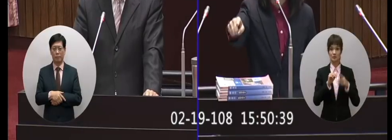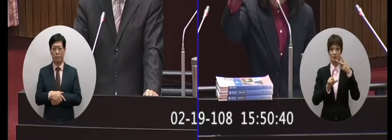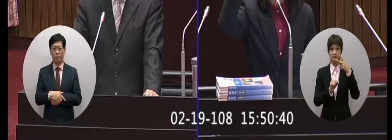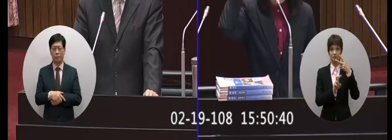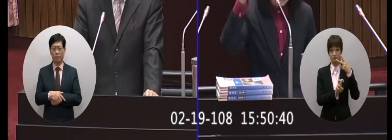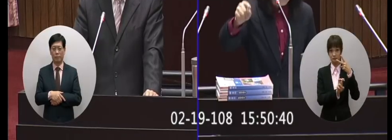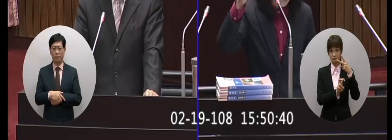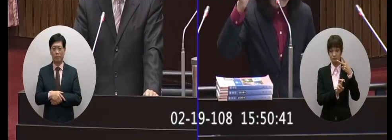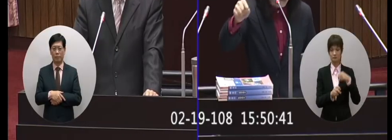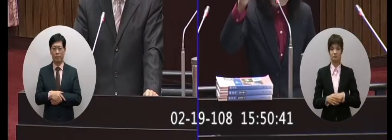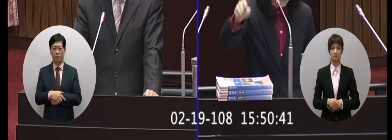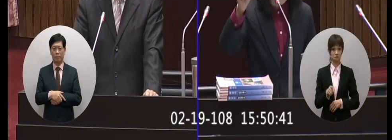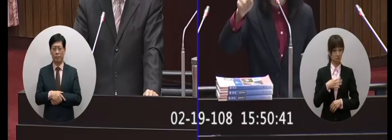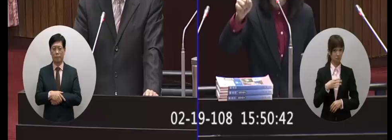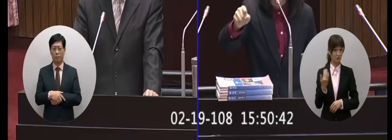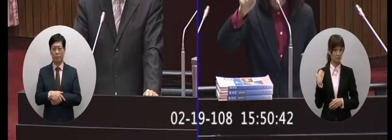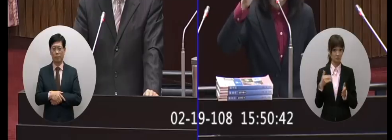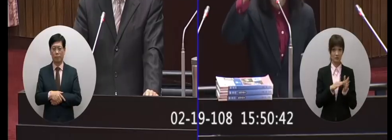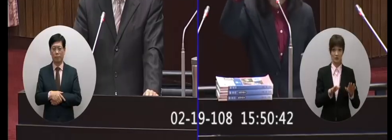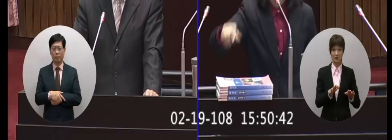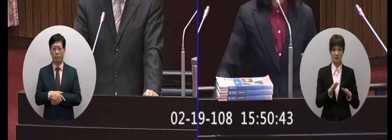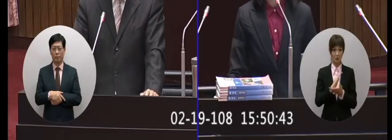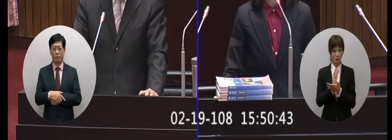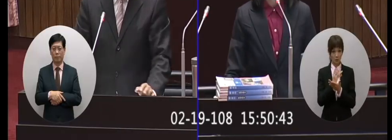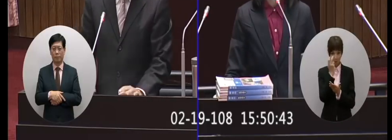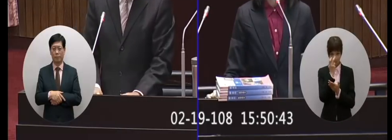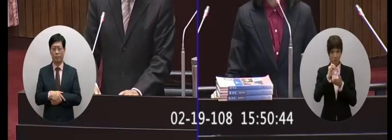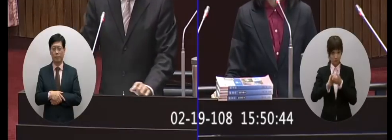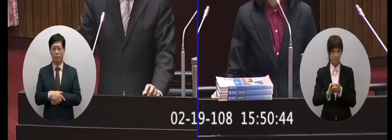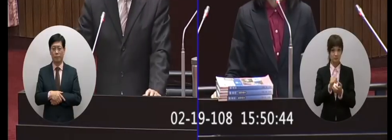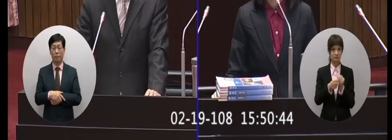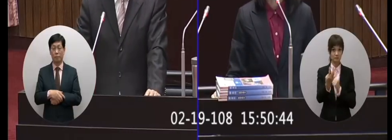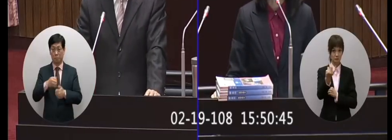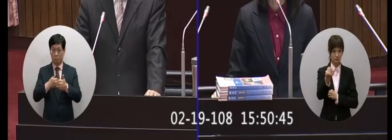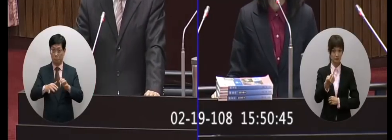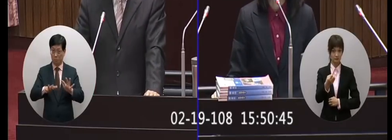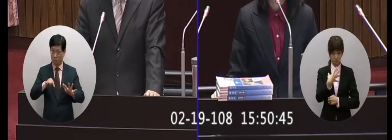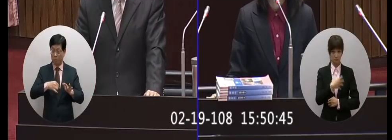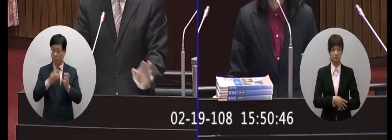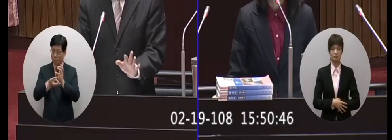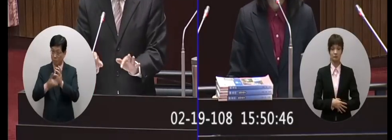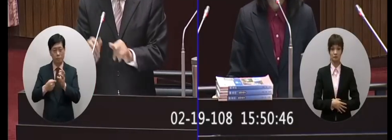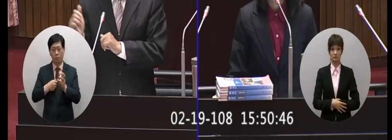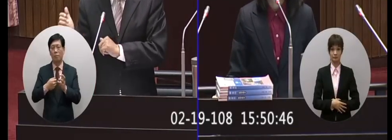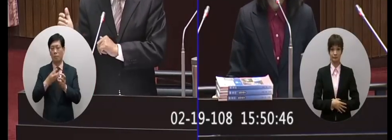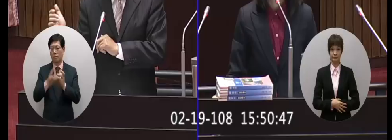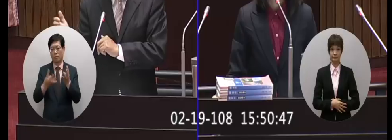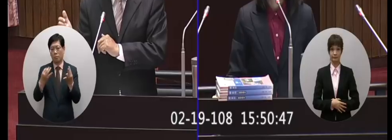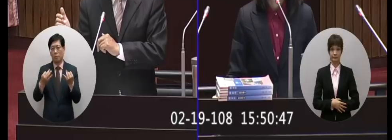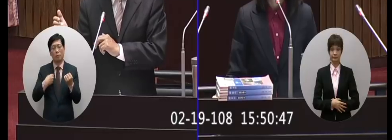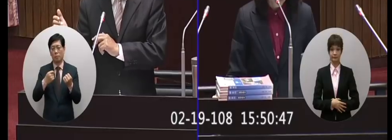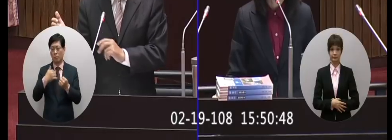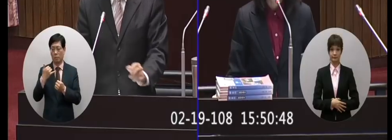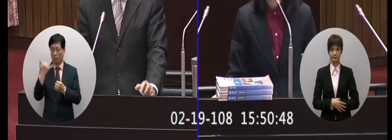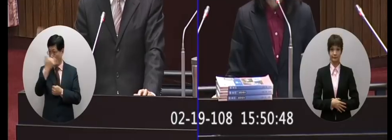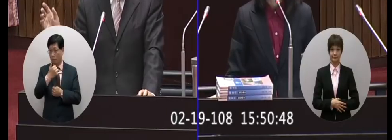到目前為止已經審定的教科書幾本委員我詳細的數據因為他